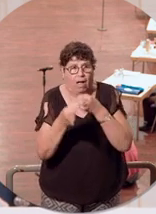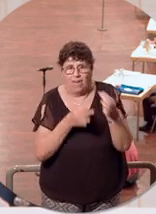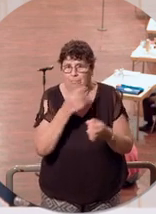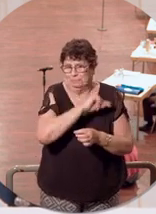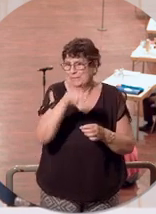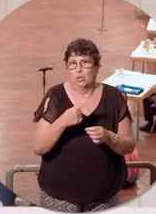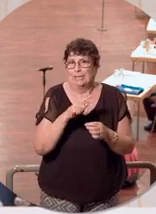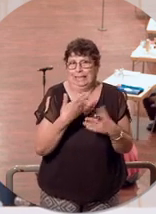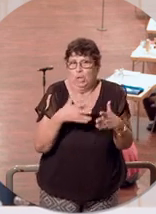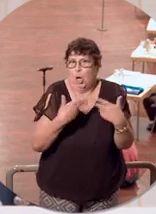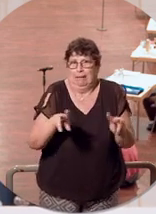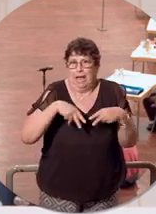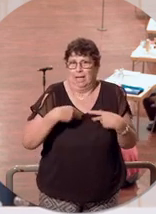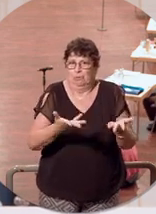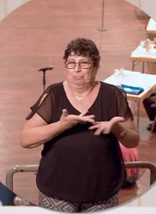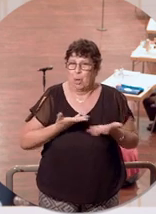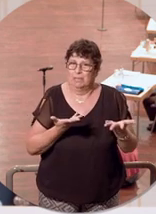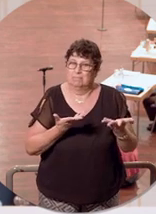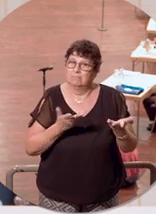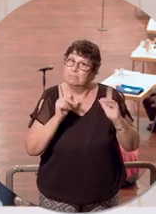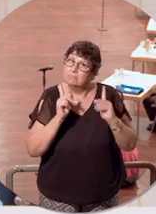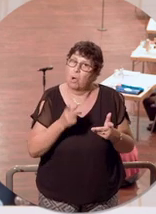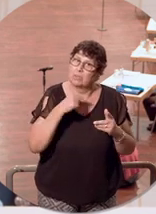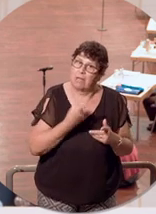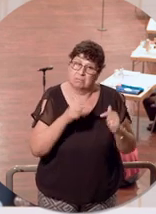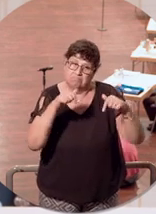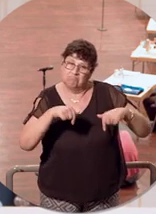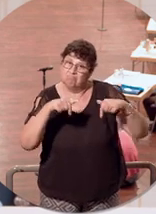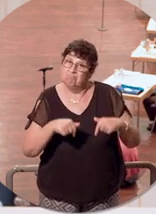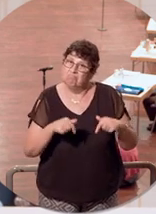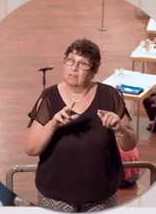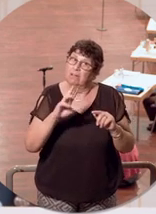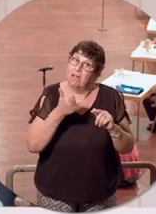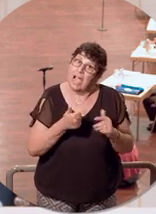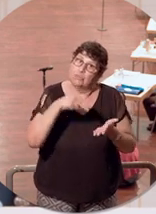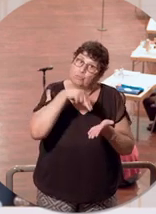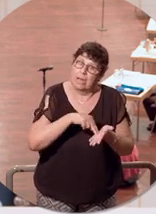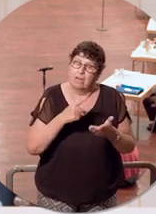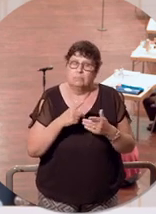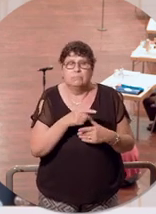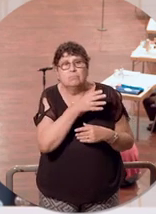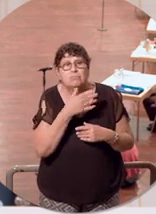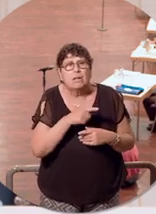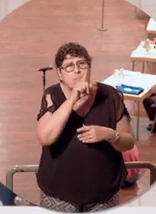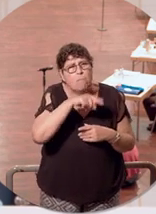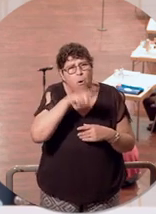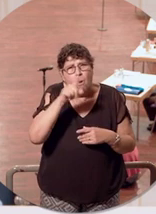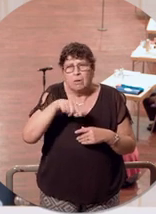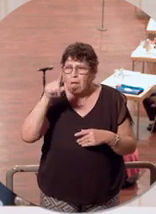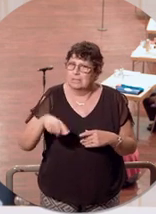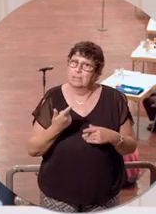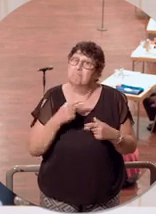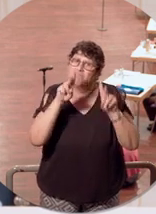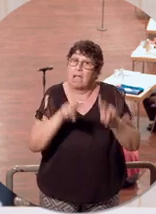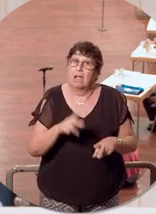bislang auch niemand Antworten geben kann. Und damit, das muss man auch sagen, sind wir an einer Stelle angekommen nach all diesen Monaten, wo wir nach wie vor der Ehrlichkeit